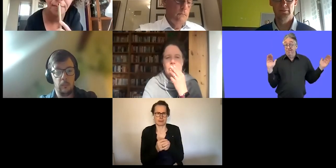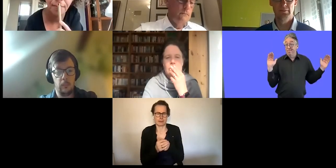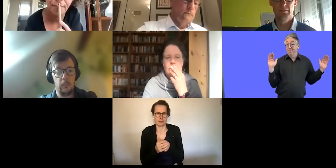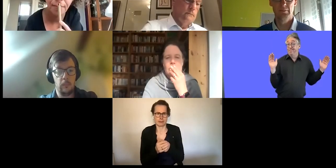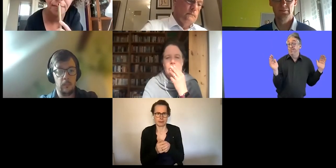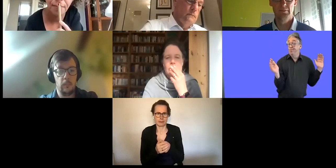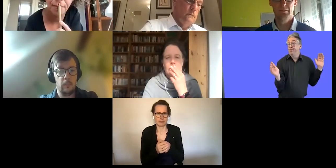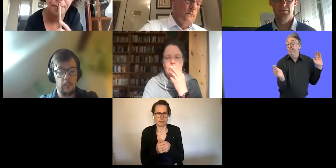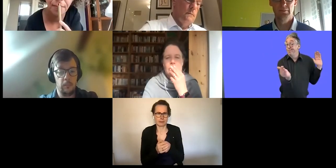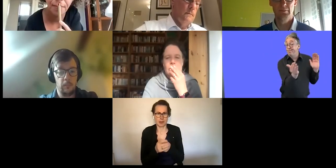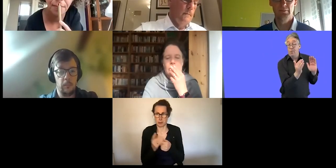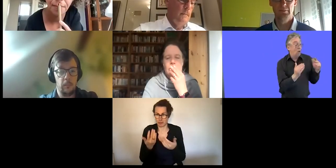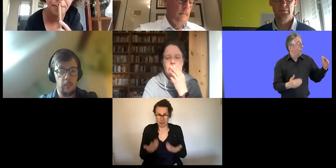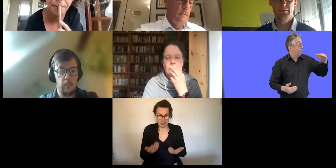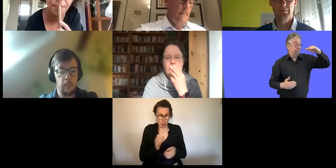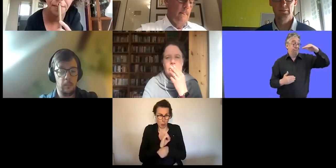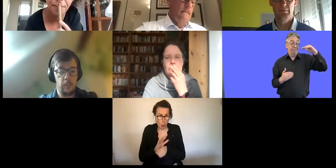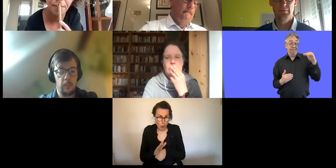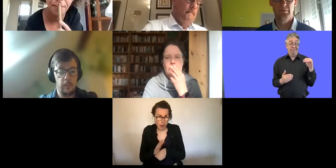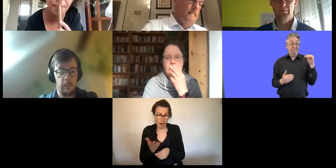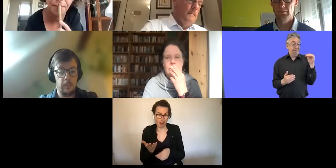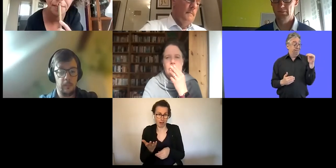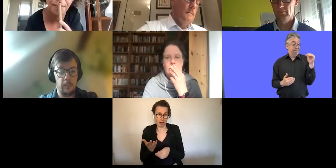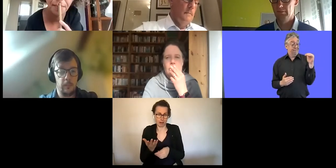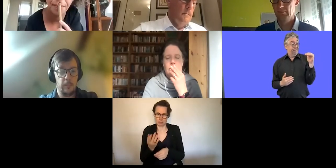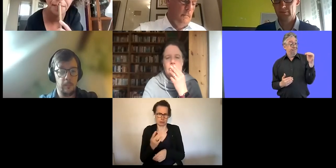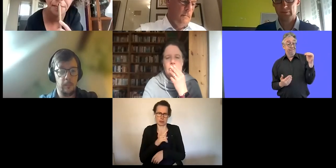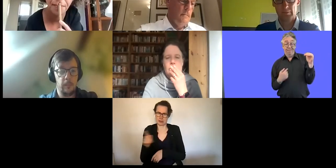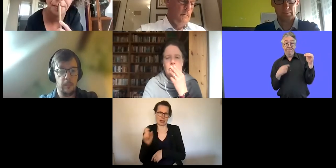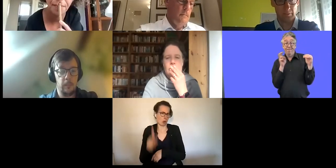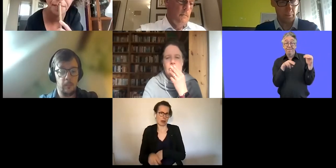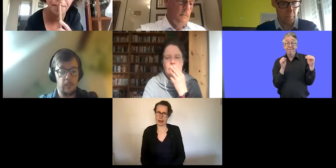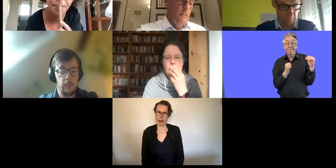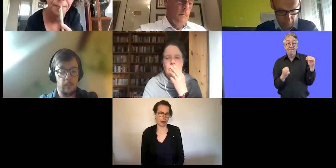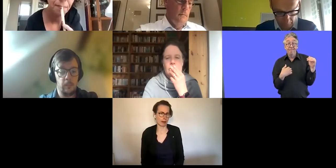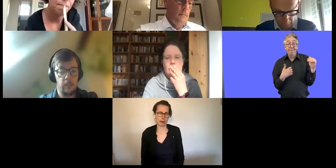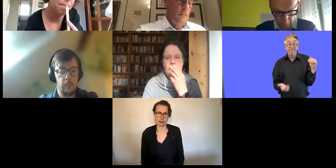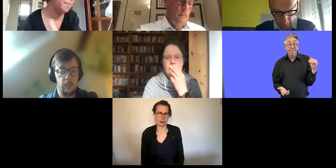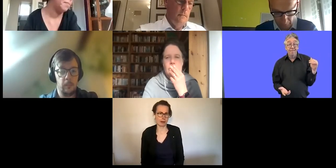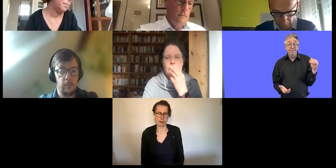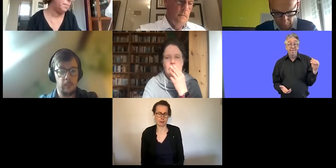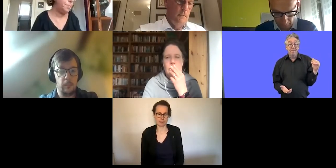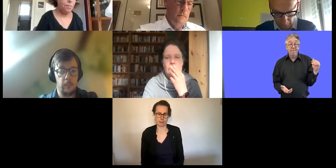weil trotz Corona, das ist nicht mehr okay. Und dann eben halt dieses